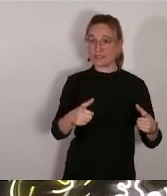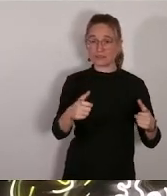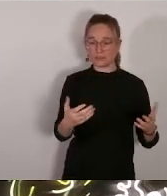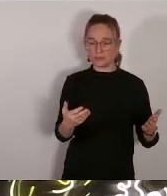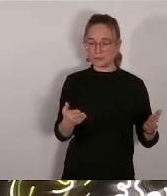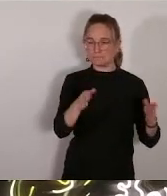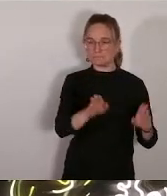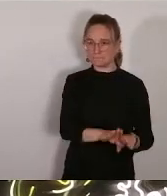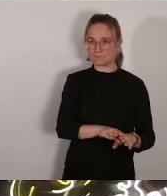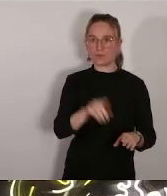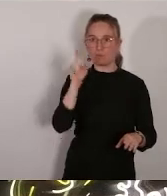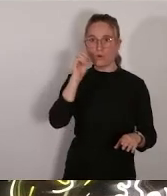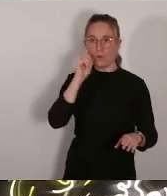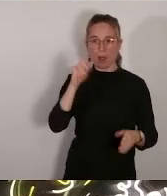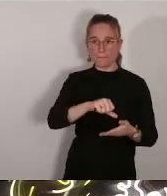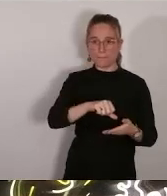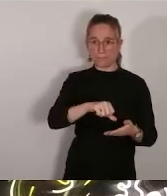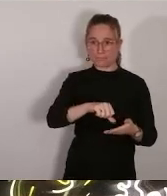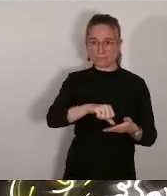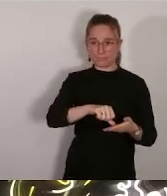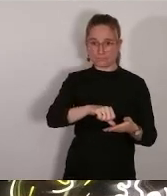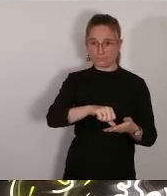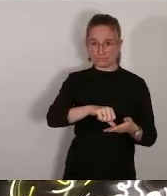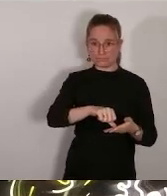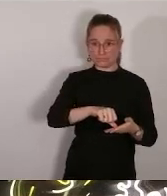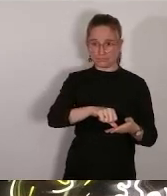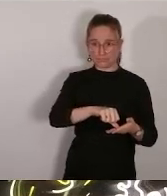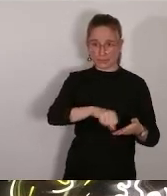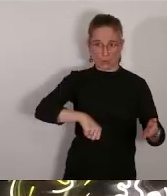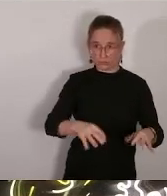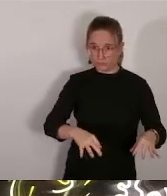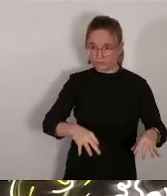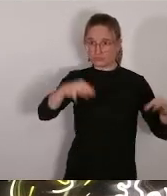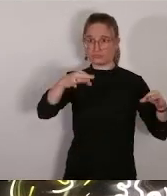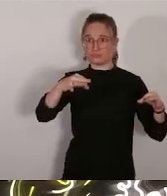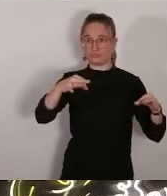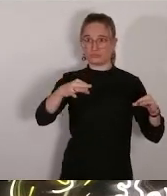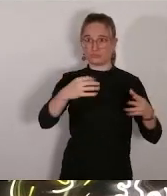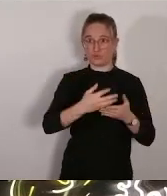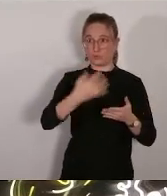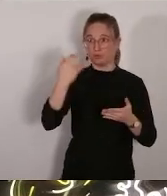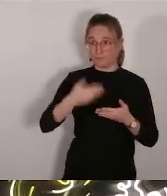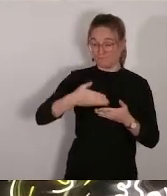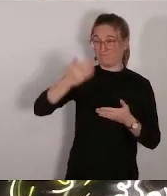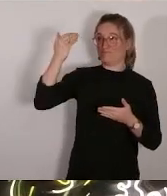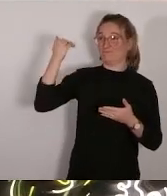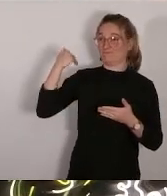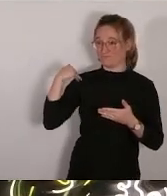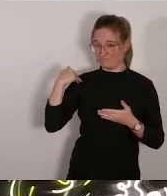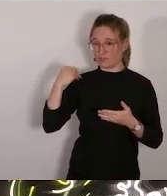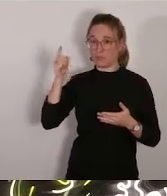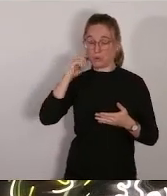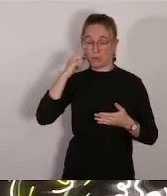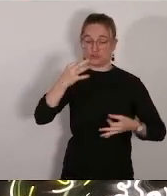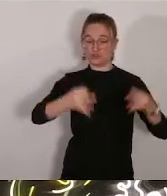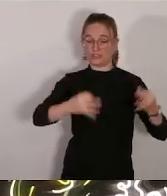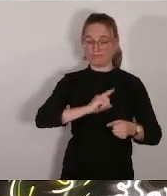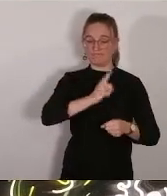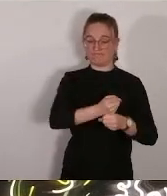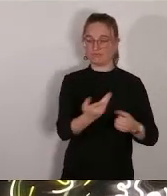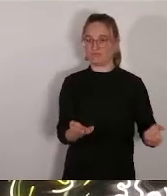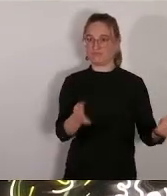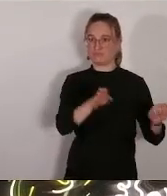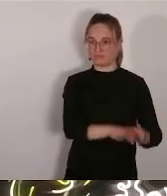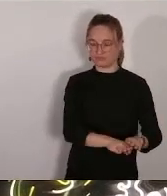depuis le 31 décembre 2022 d'après le jugement d'ouverture d'une procédure de redressement judiciaire en date du 13 juin